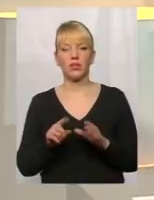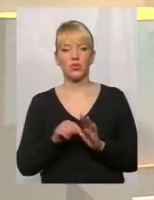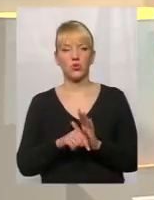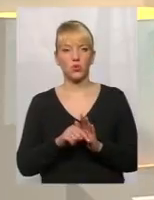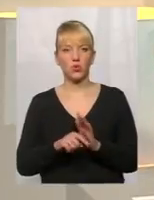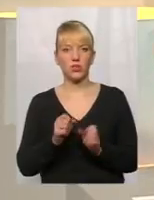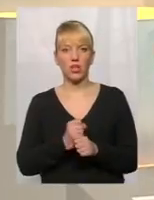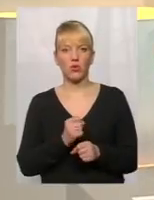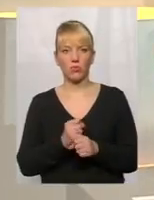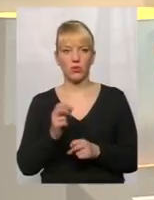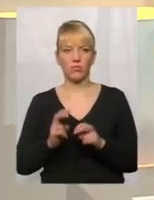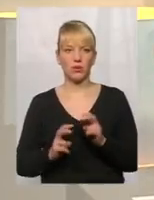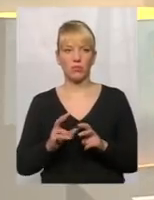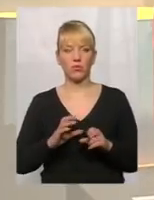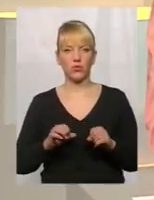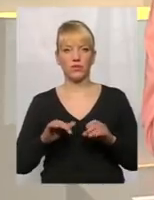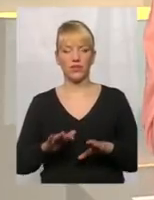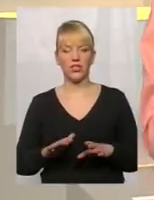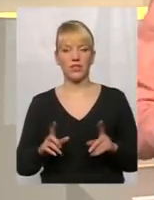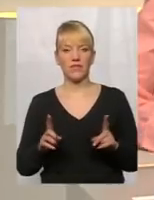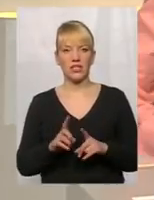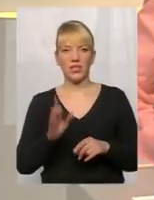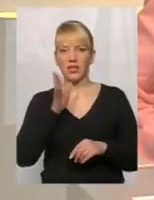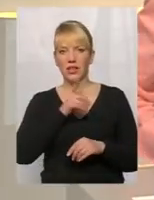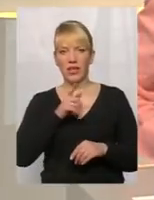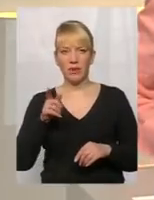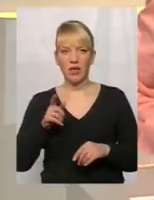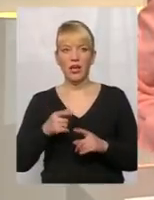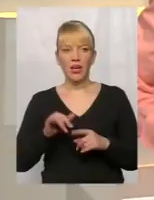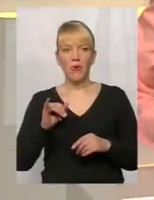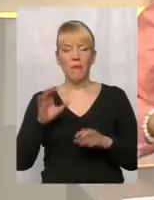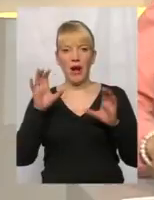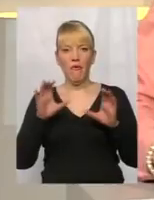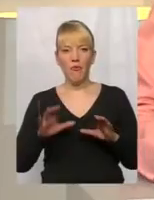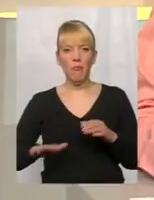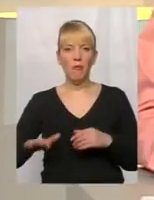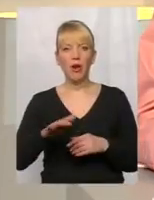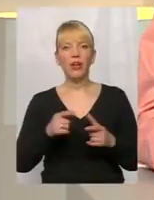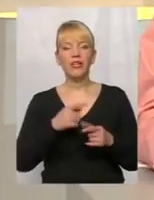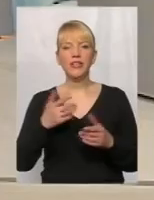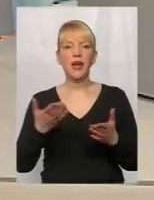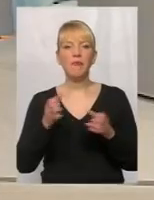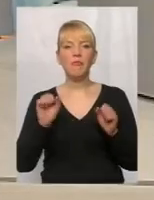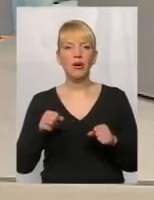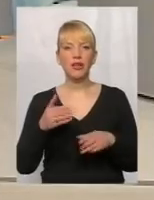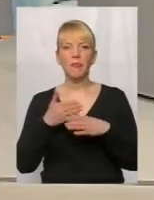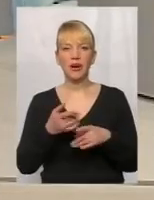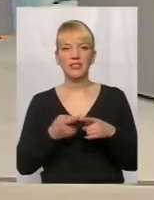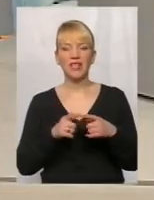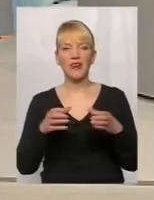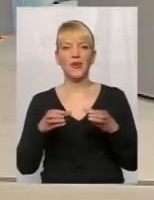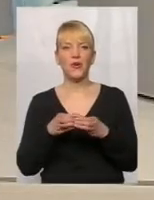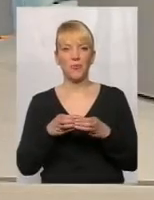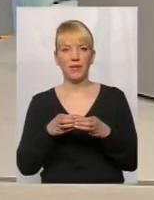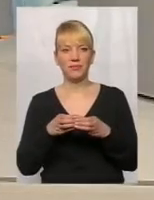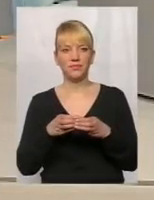роботи підприємства, було вирішено в стисні терміни та виключно в правомовому полі. Чим може допомогти ця група підприємств?